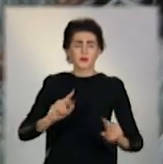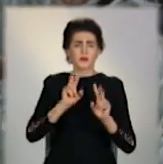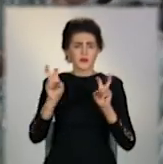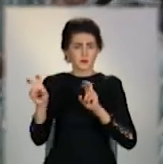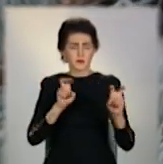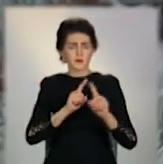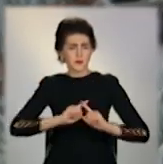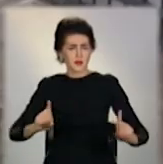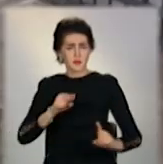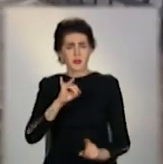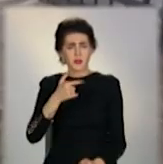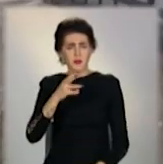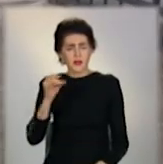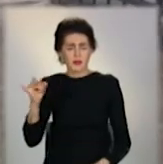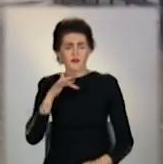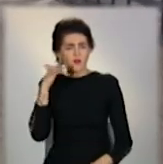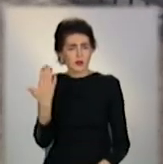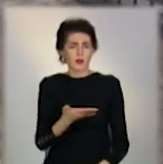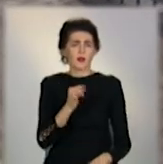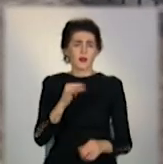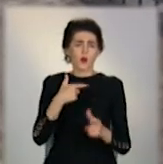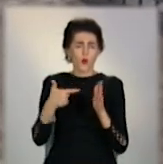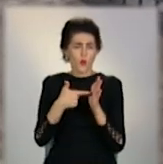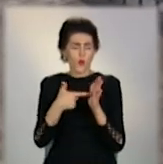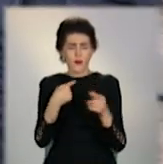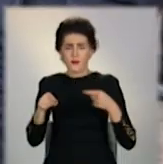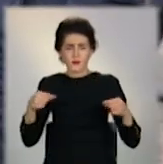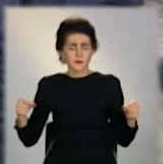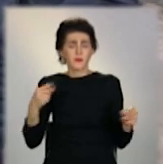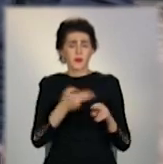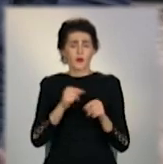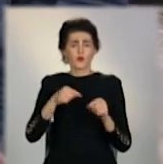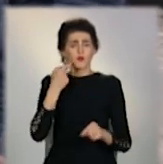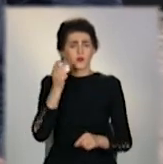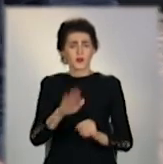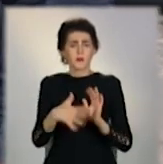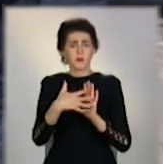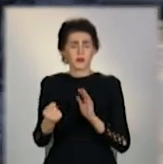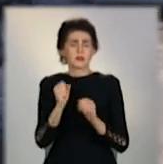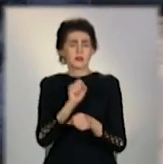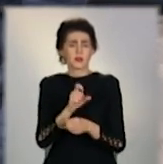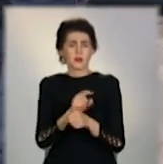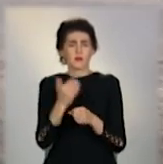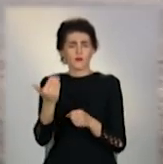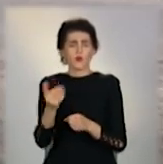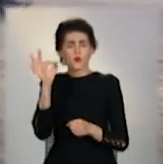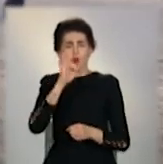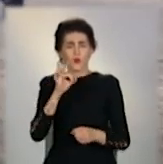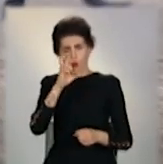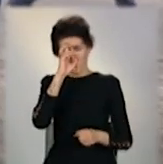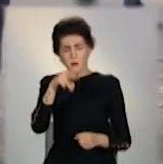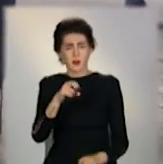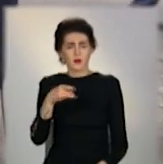пулясті та спеціальні різновиди ялівцю з голками. Найчастіше тут приймали замовлення з муніципальних парків.